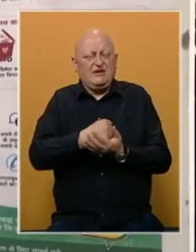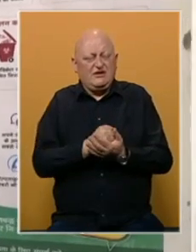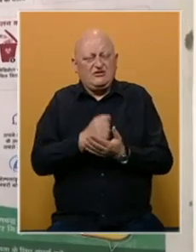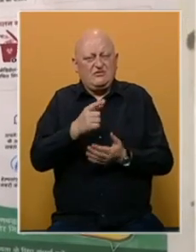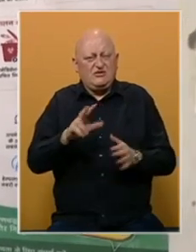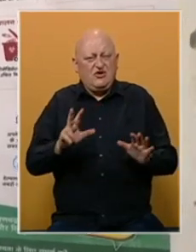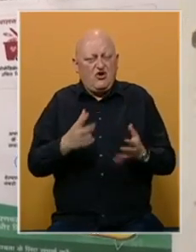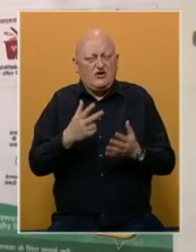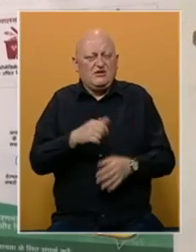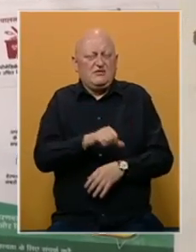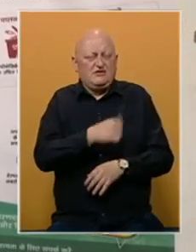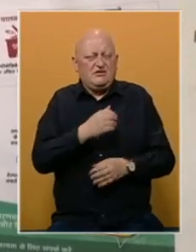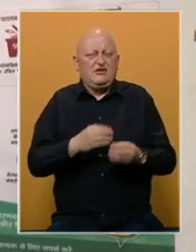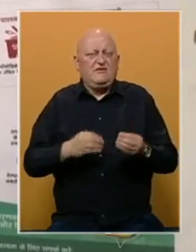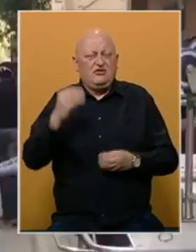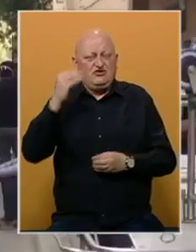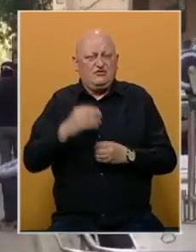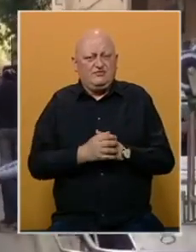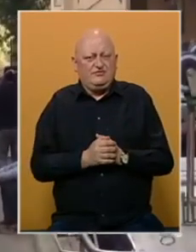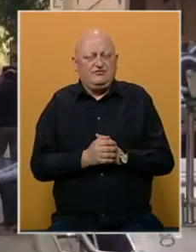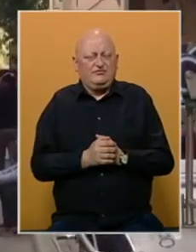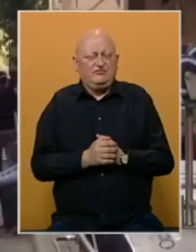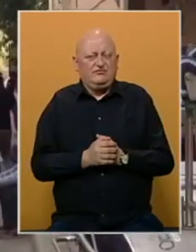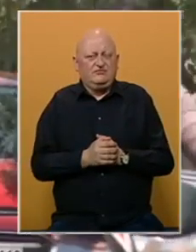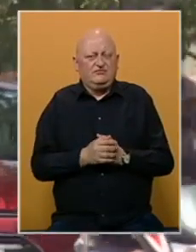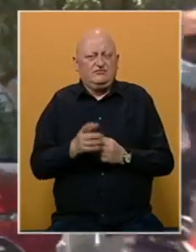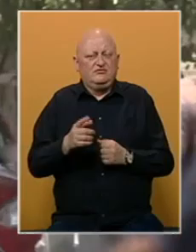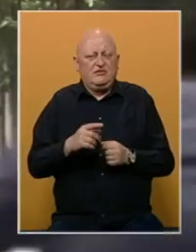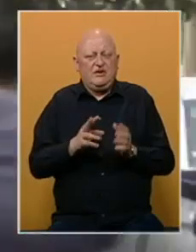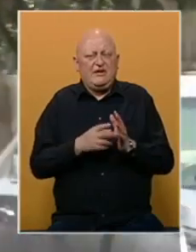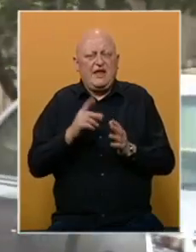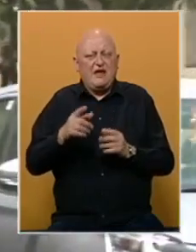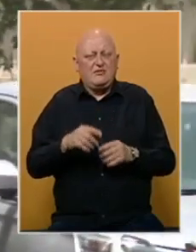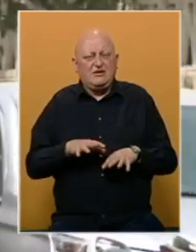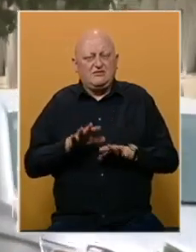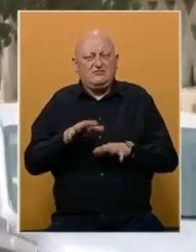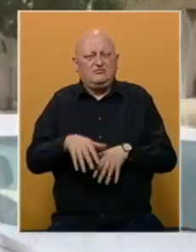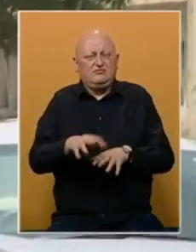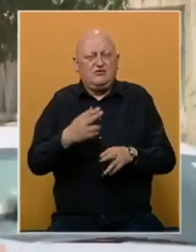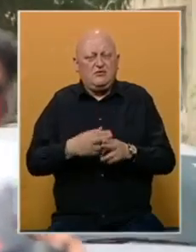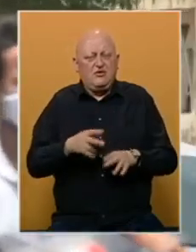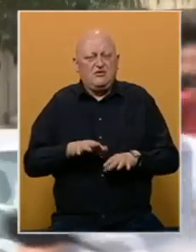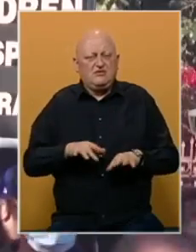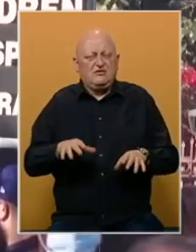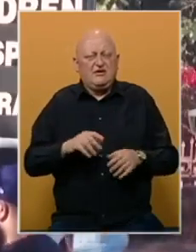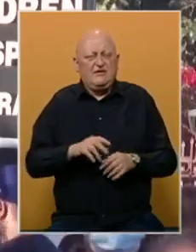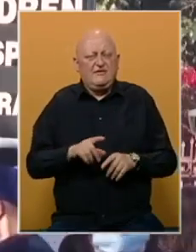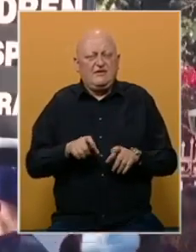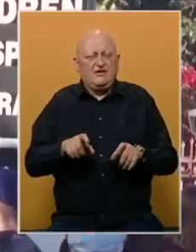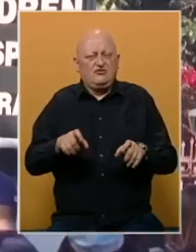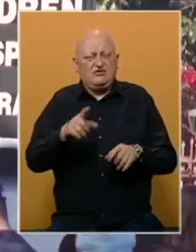i oni od 18 godina i više. I Nepal se suočava sa smrtonosnim talasom epidemije koronavirusa.